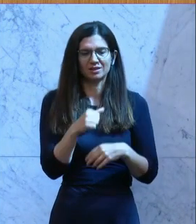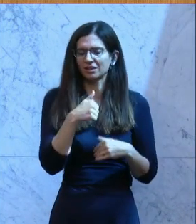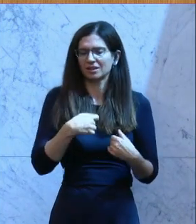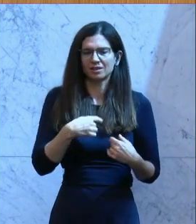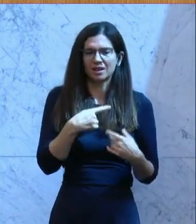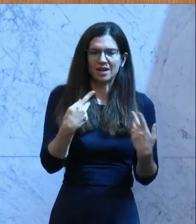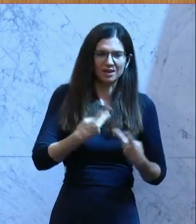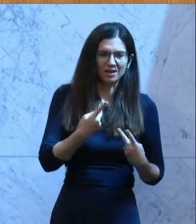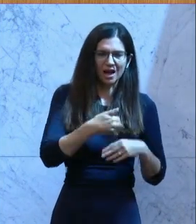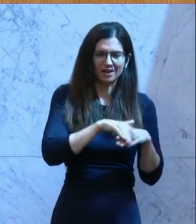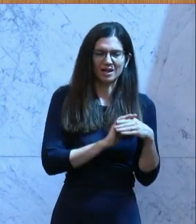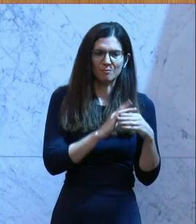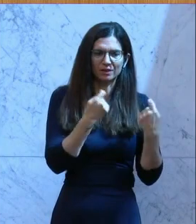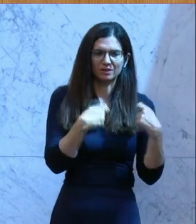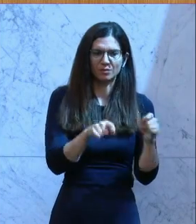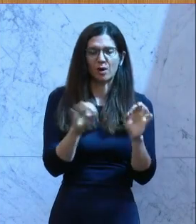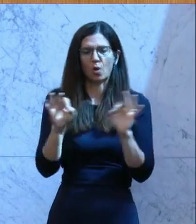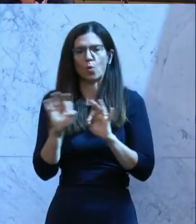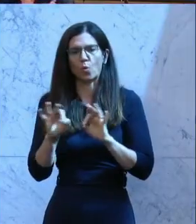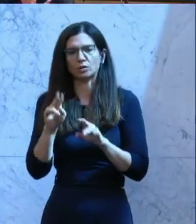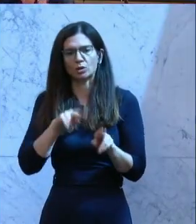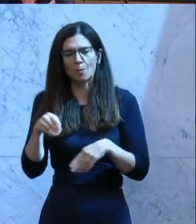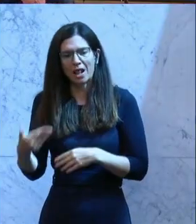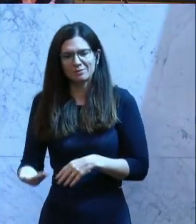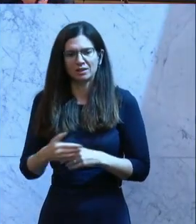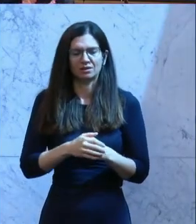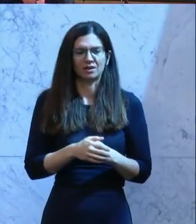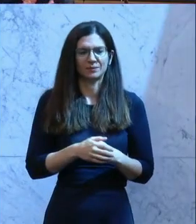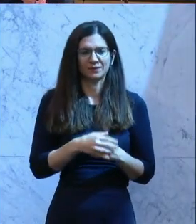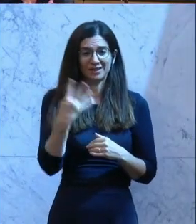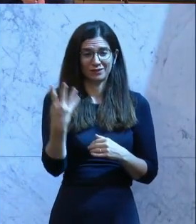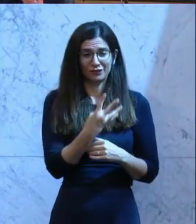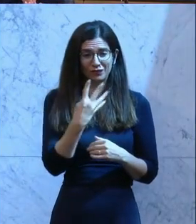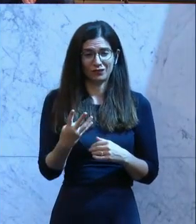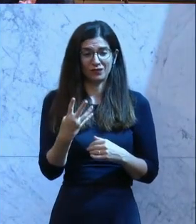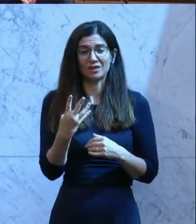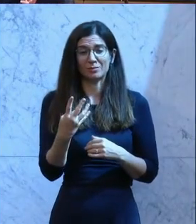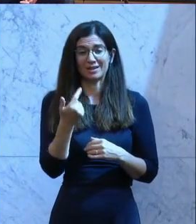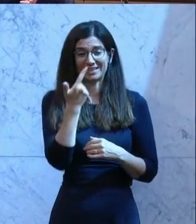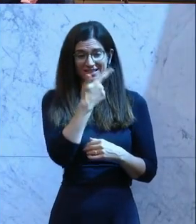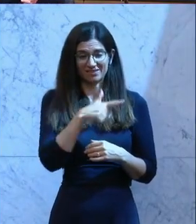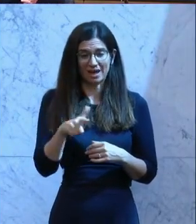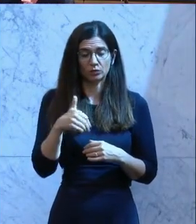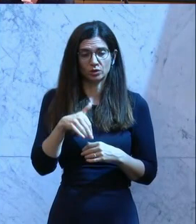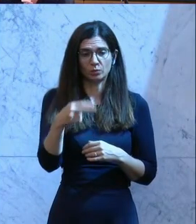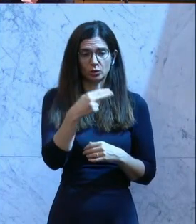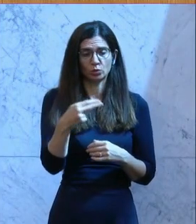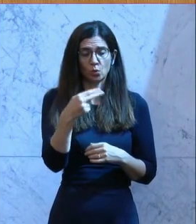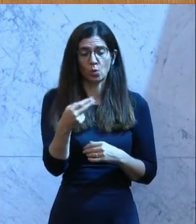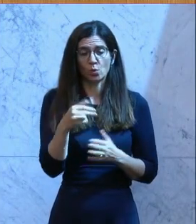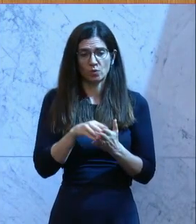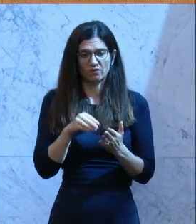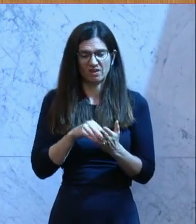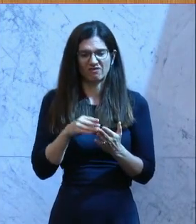Gemeindebau leben oder außerhalb des Gemeindebaus. Und haben viermal so viel Geld, 200 Millionen Euro in die Hand